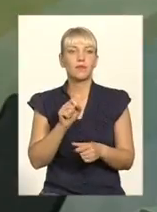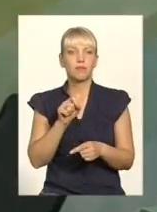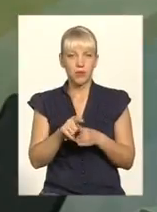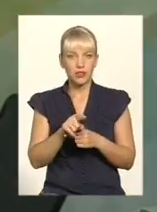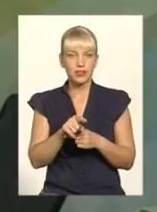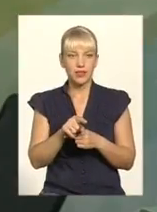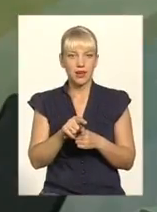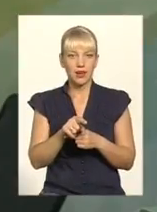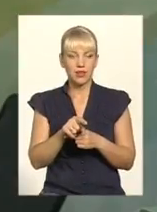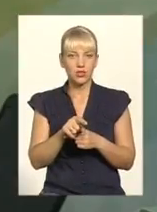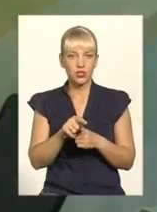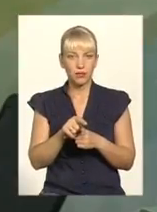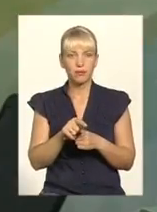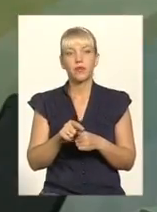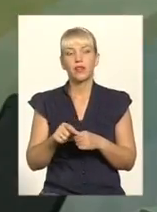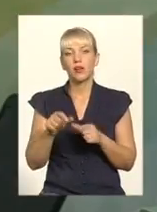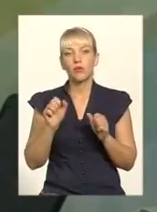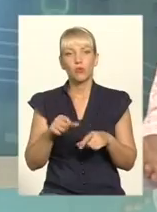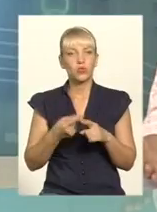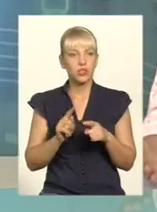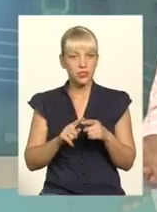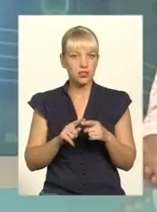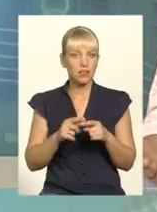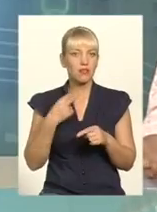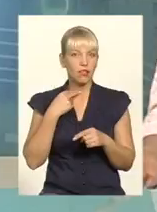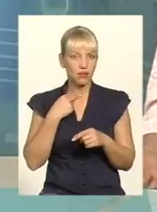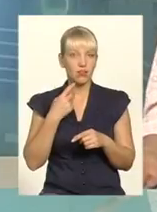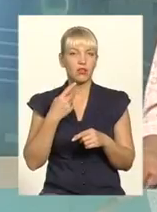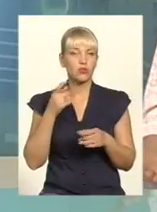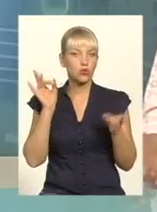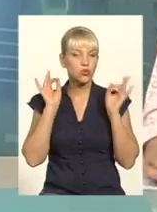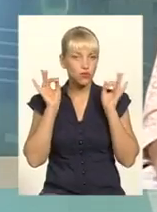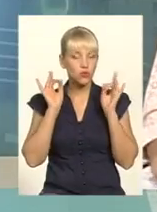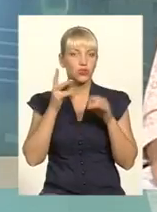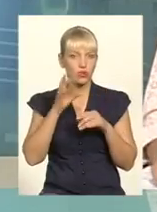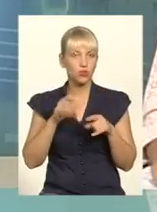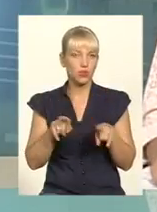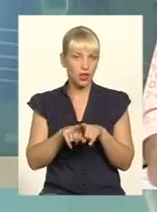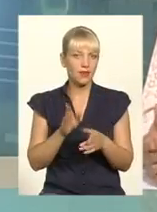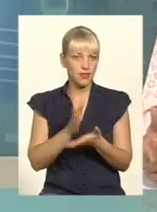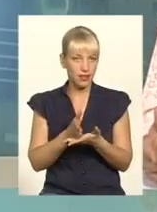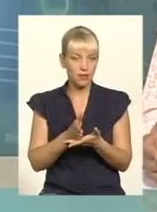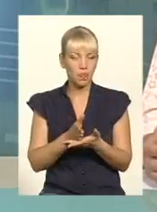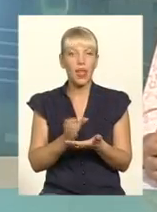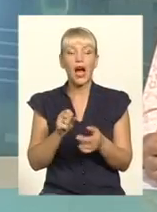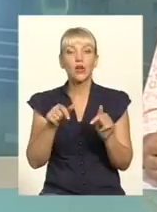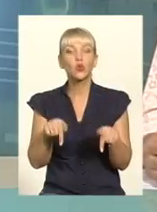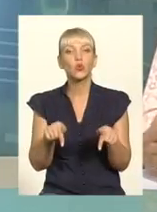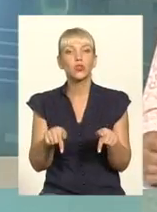можливо, цинічно це би не звучало, але разом з тим воно саме так. Тут